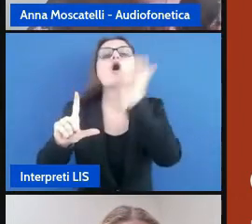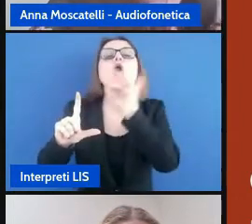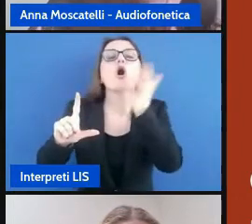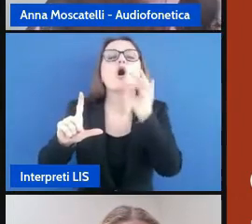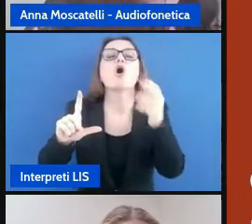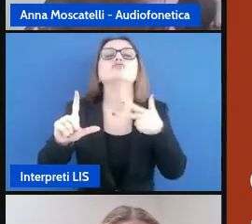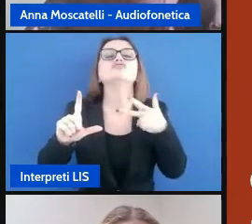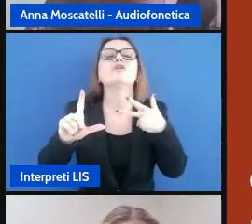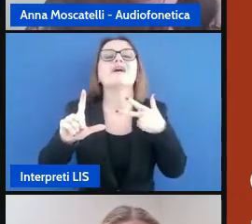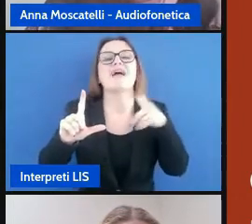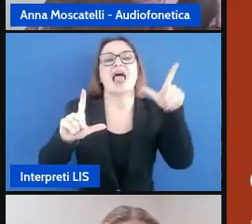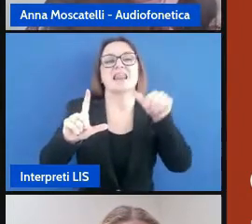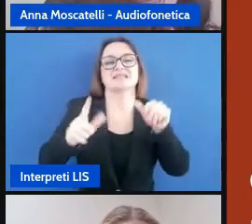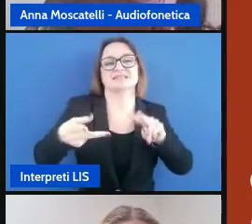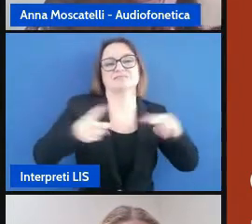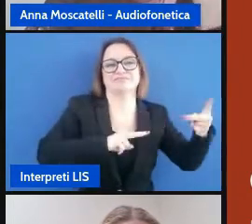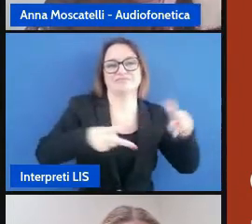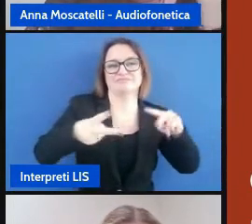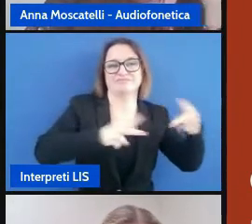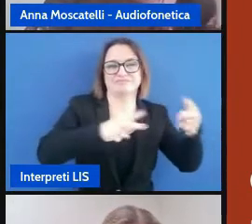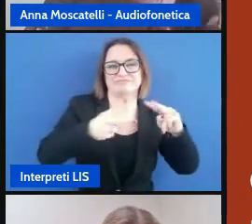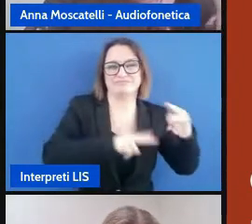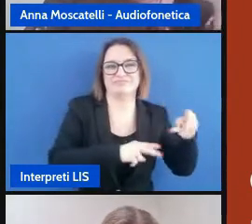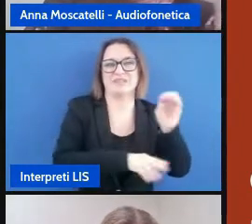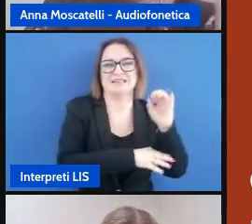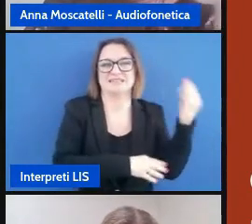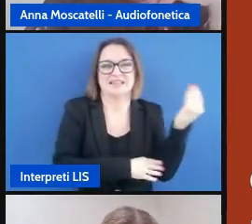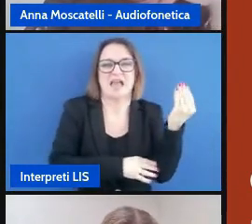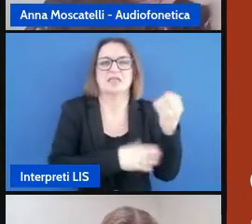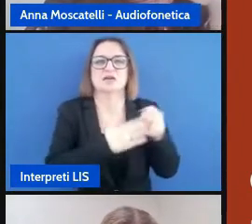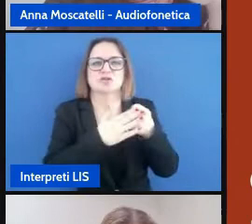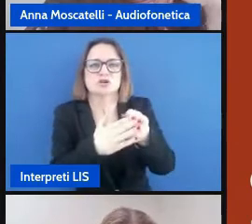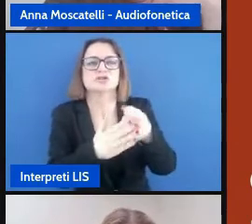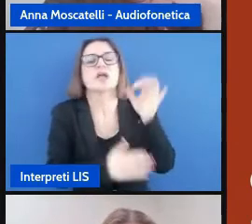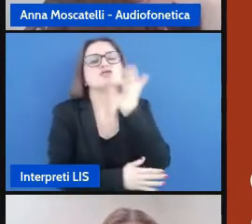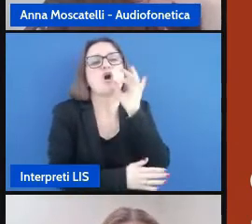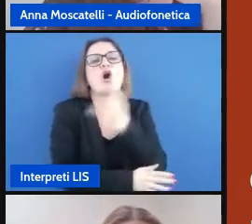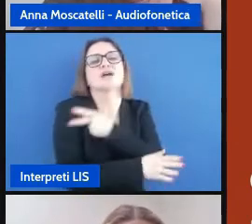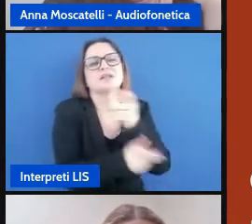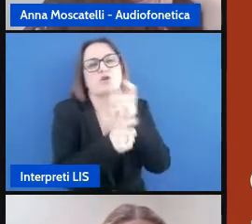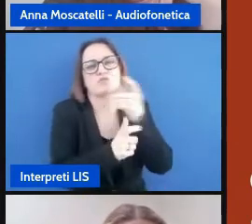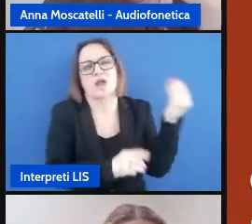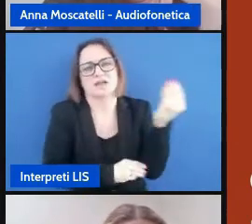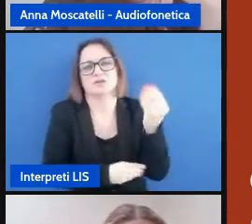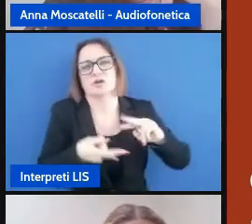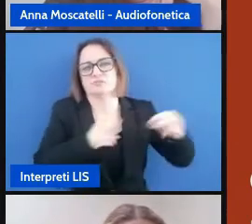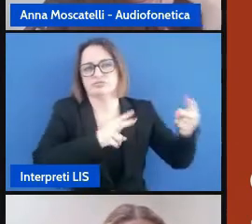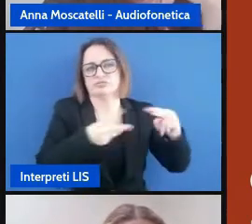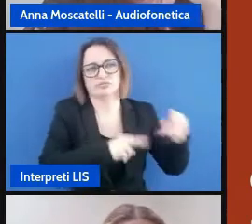naturalmente della lista attraverso l'insegnante di sostegno oppure dell'assistente alla comunicazione